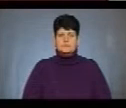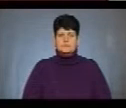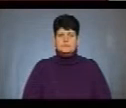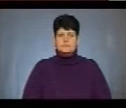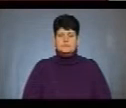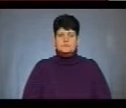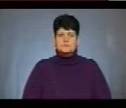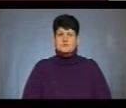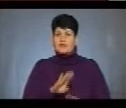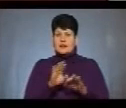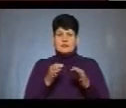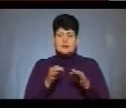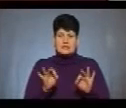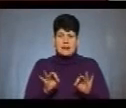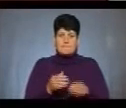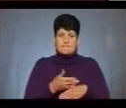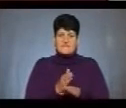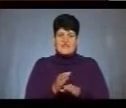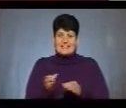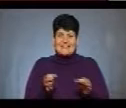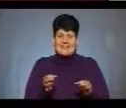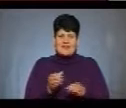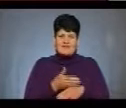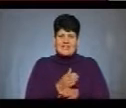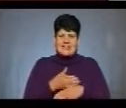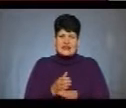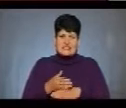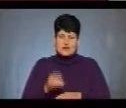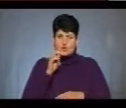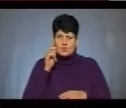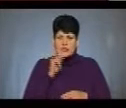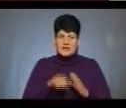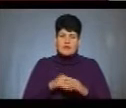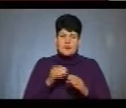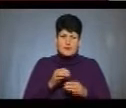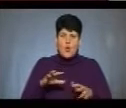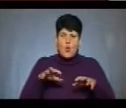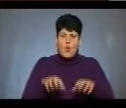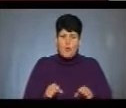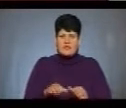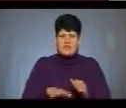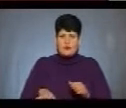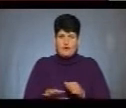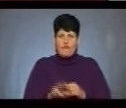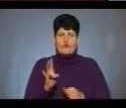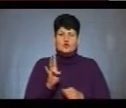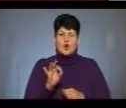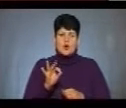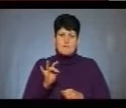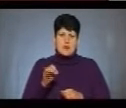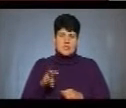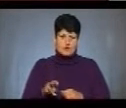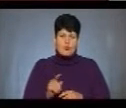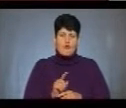Не допустити федералізацію України та виборів на окупованих територіях під час переговорів у нормадському форматі. З такою